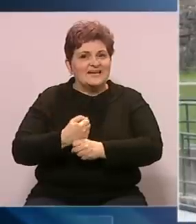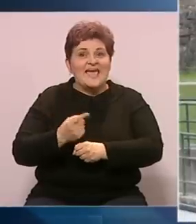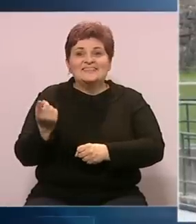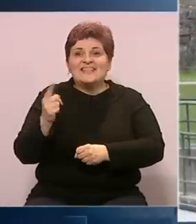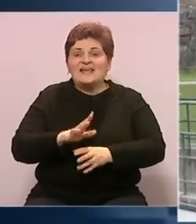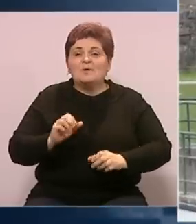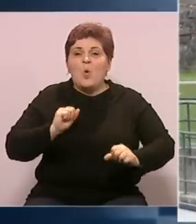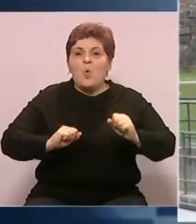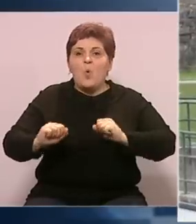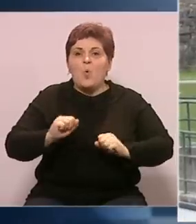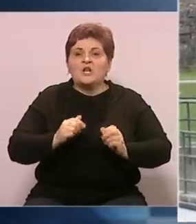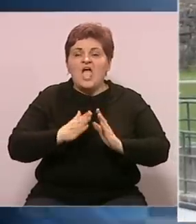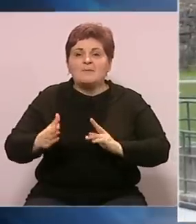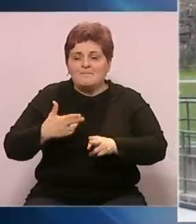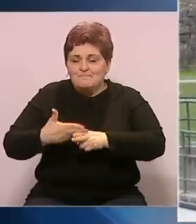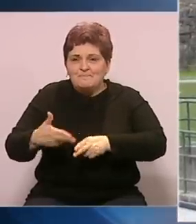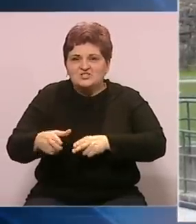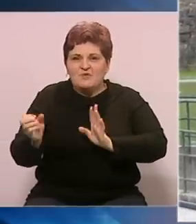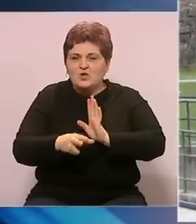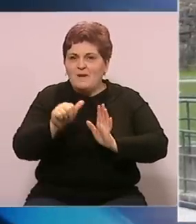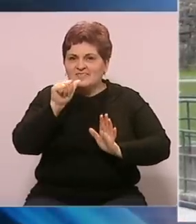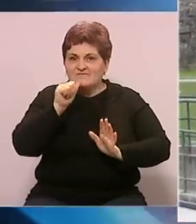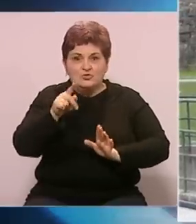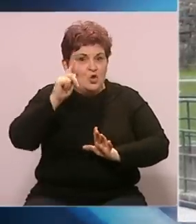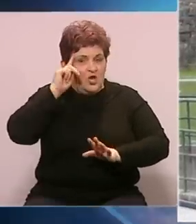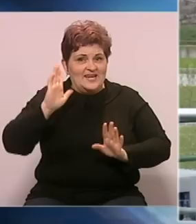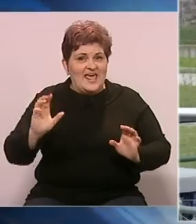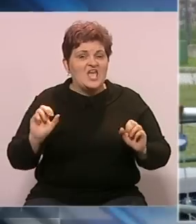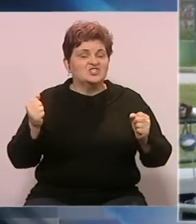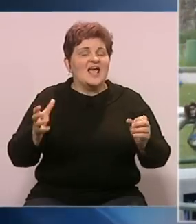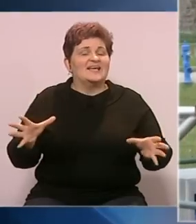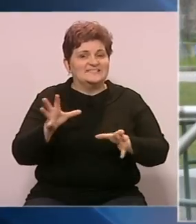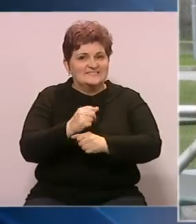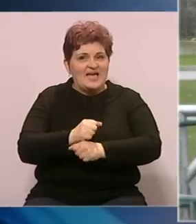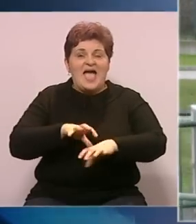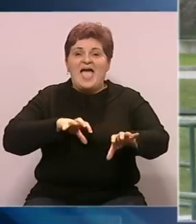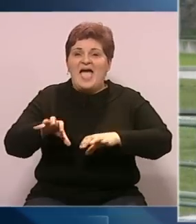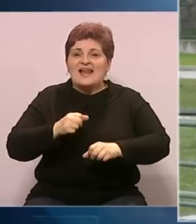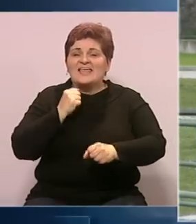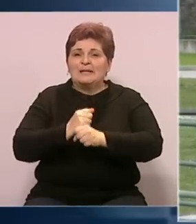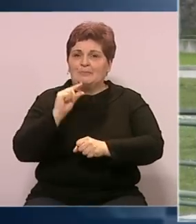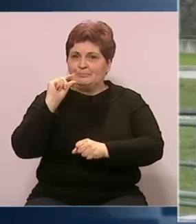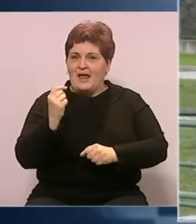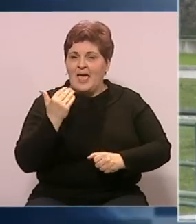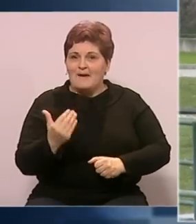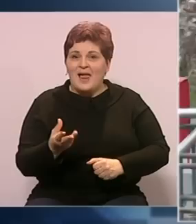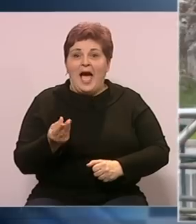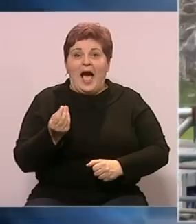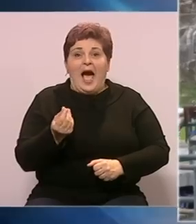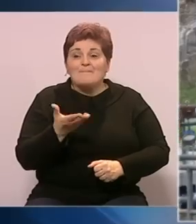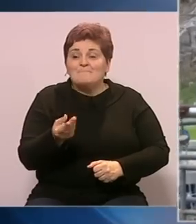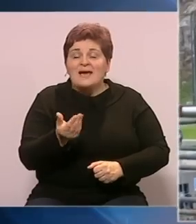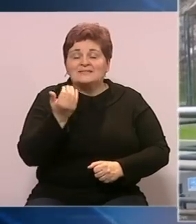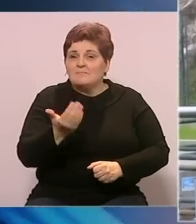bi došlo do ugrožavanja procesa prečišćavanja. Međutim, to ne znači da je štrajk završen. Radnici rade za minimalac, a novca za plate